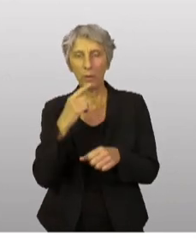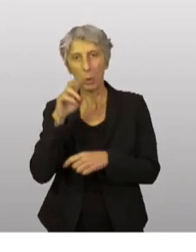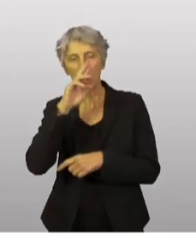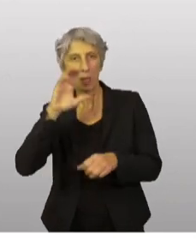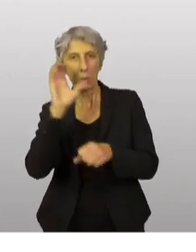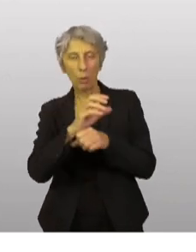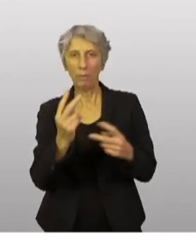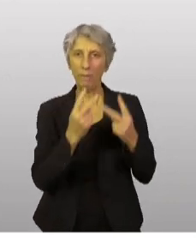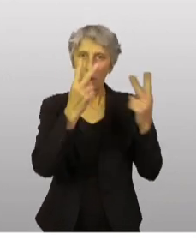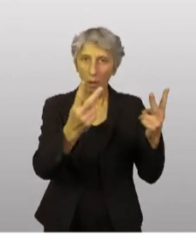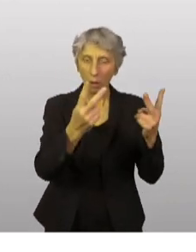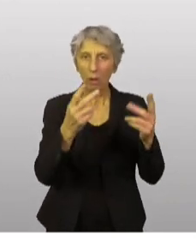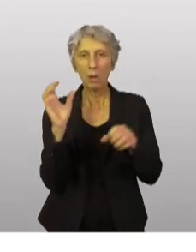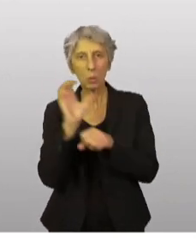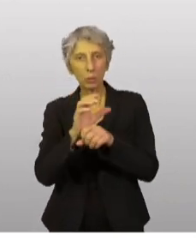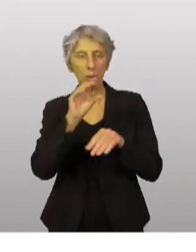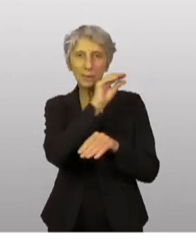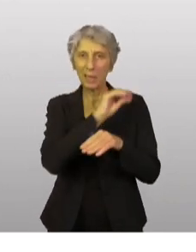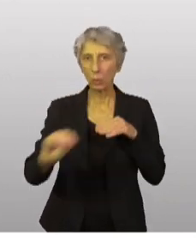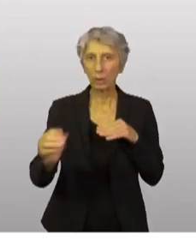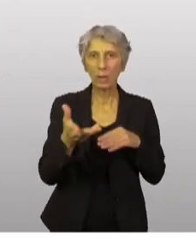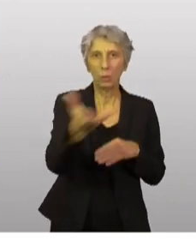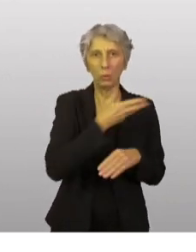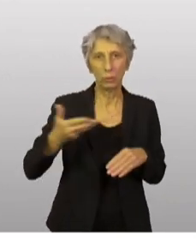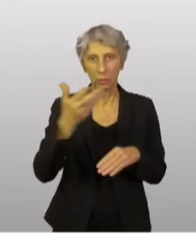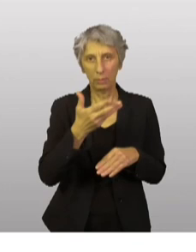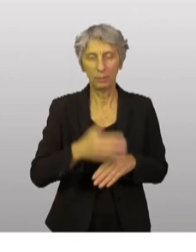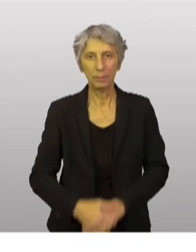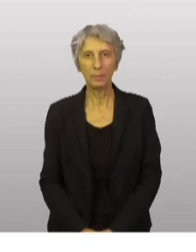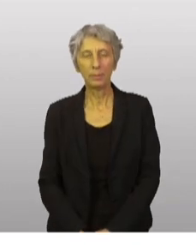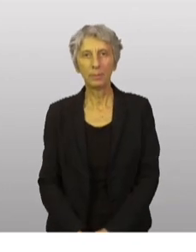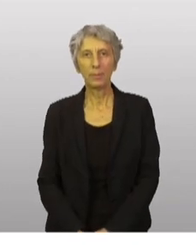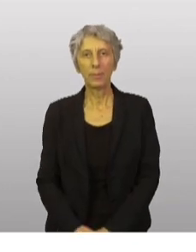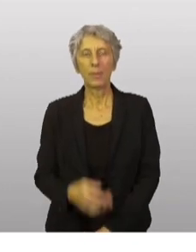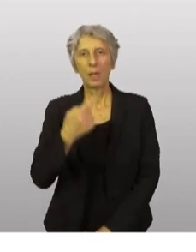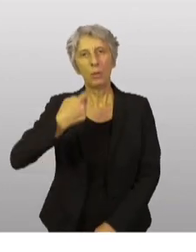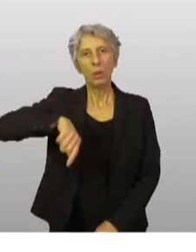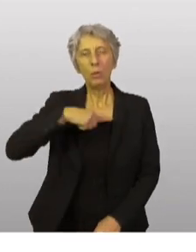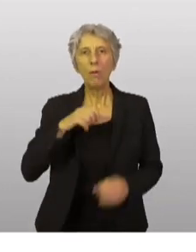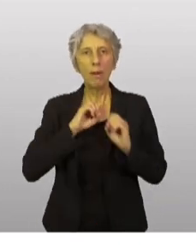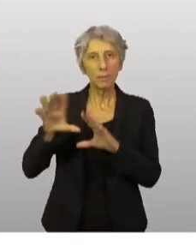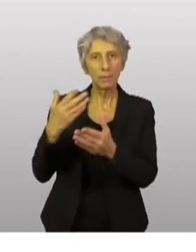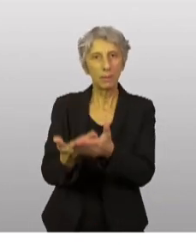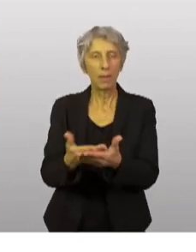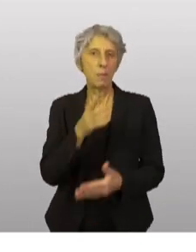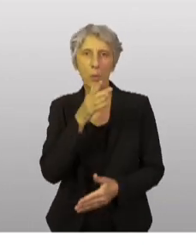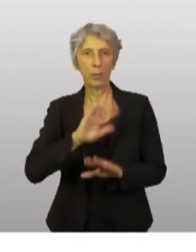sécurité de tous que la Russie s'en prend. Et donc nous ne pouvons pas laisser faire cela.